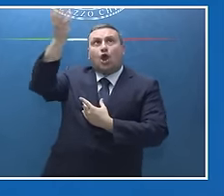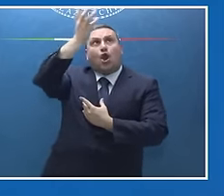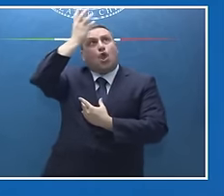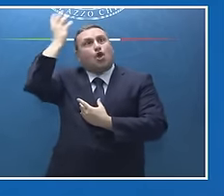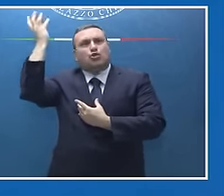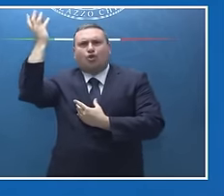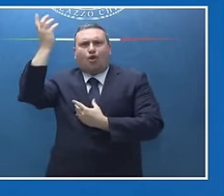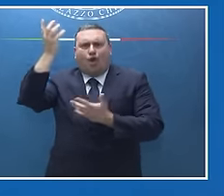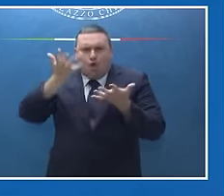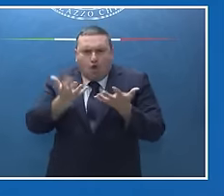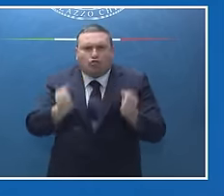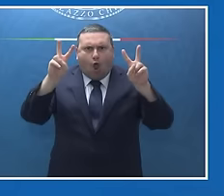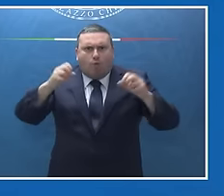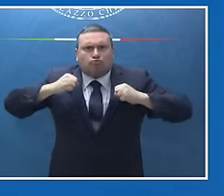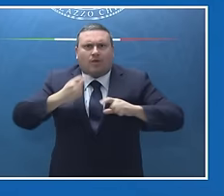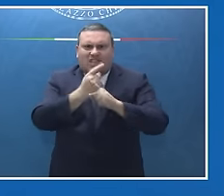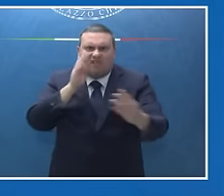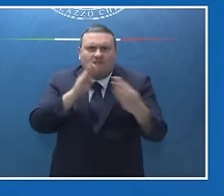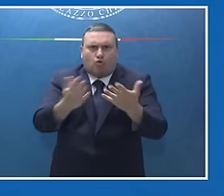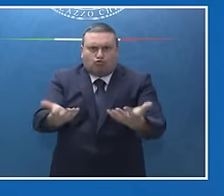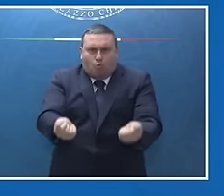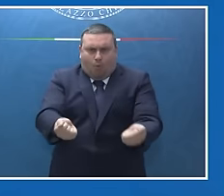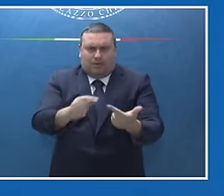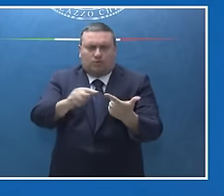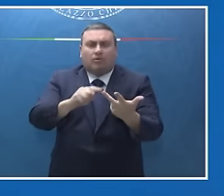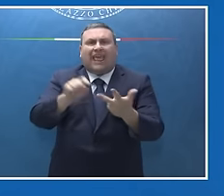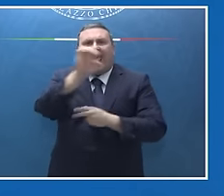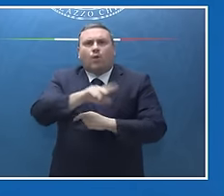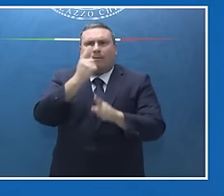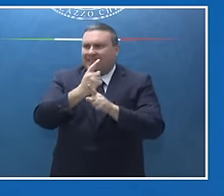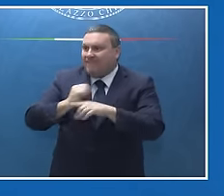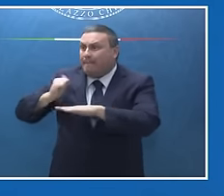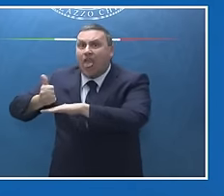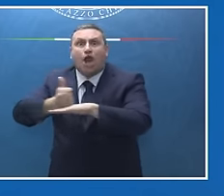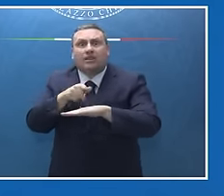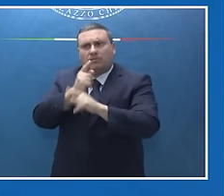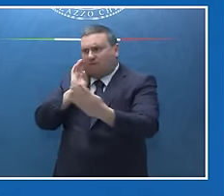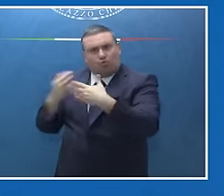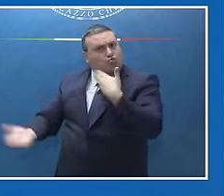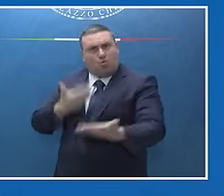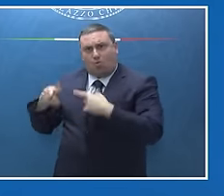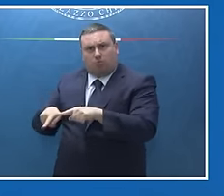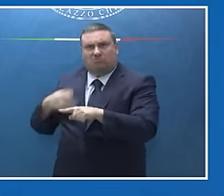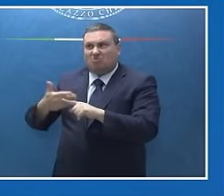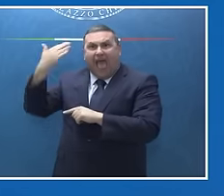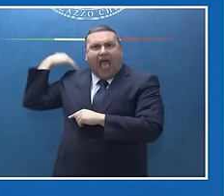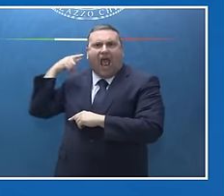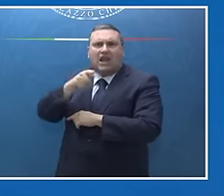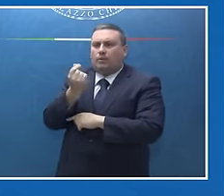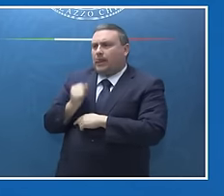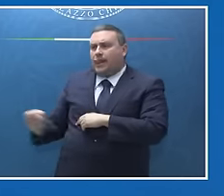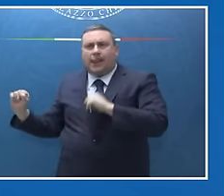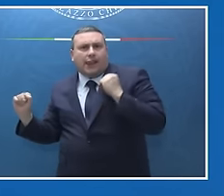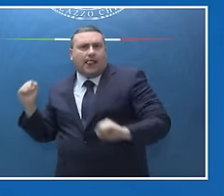questioni, chiedono che l'Europa si occupi di più di alcune priorità delle quali si è occupata poco negli anni passati e meno